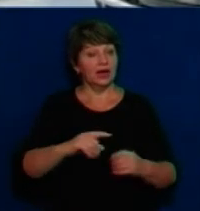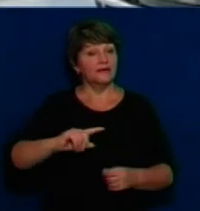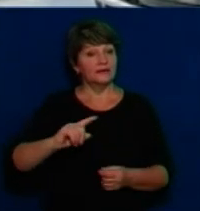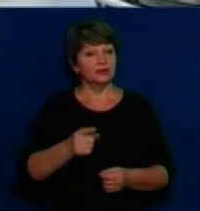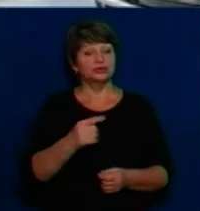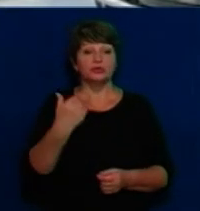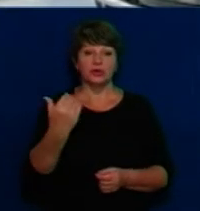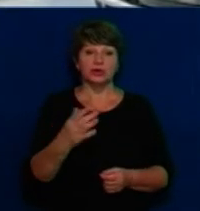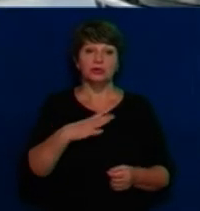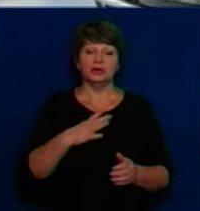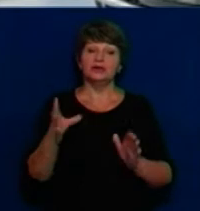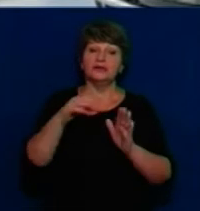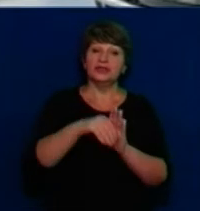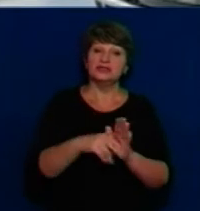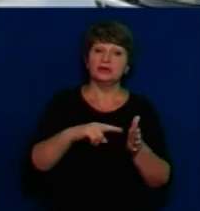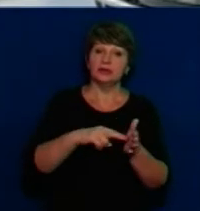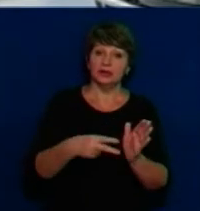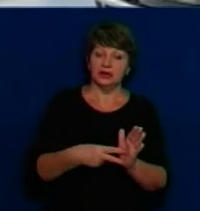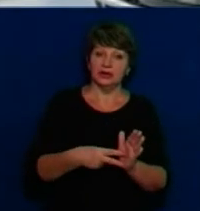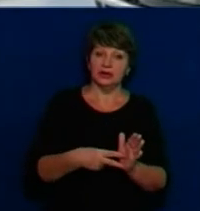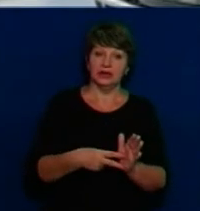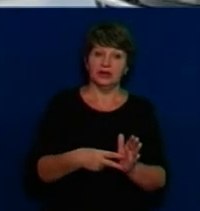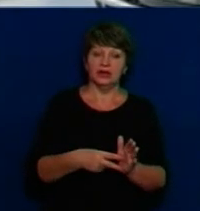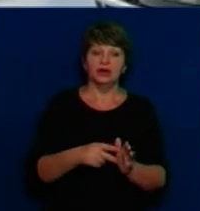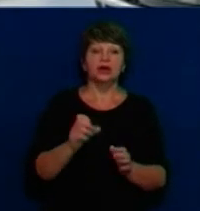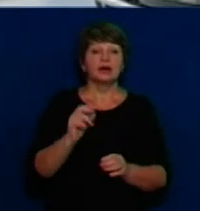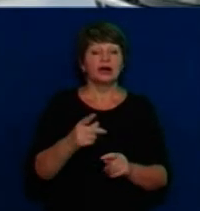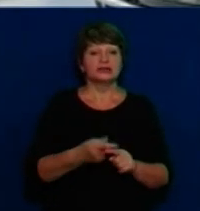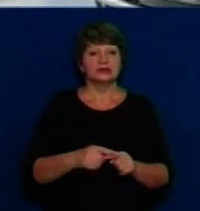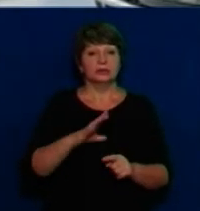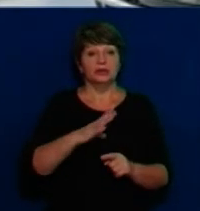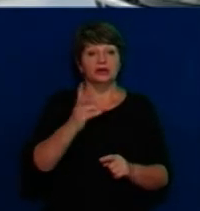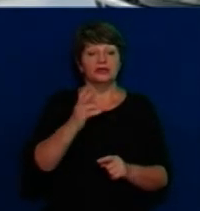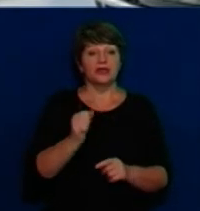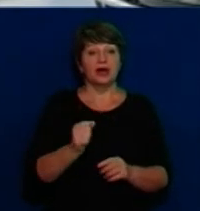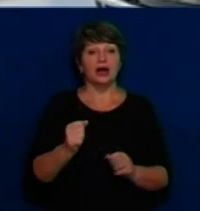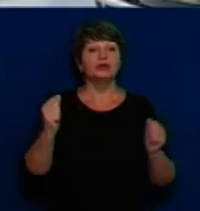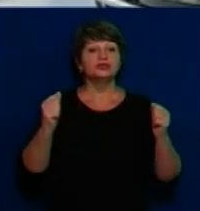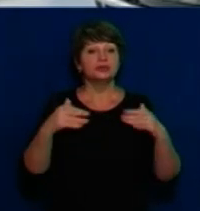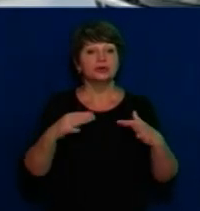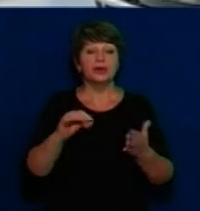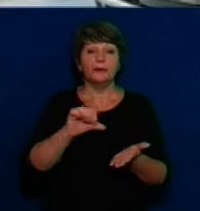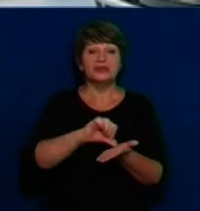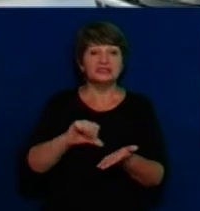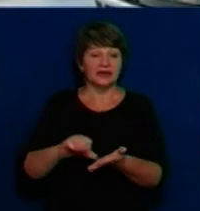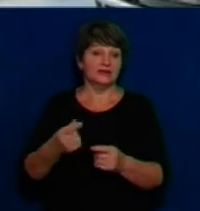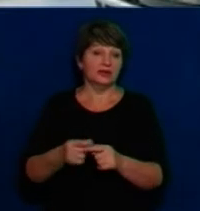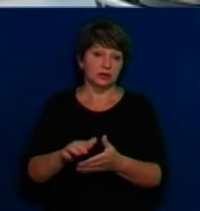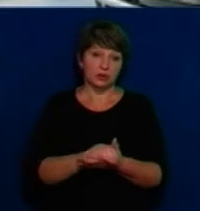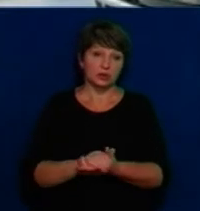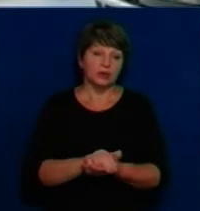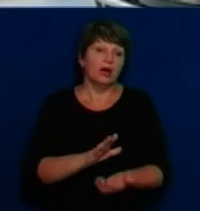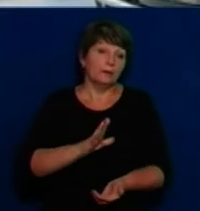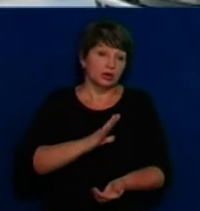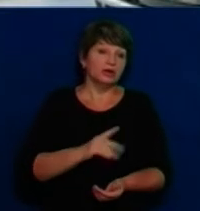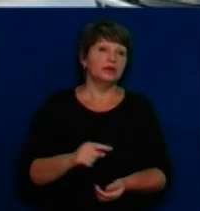внесені в працівний план, так, як вони хотять, так, як це було на сходках. І представники цієї громади були присутні на? Були присутні, так,